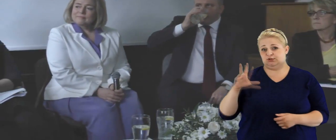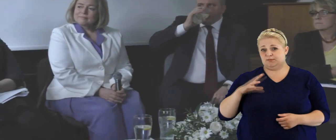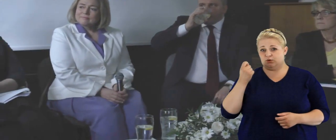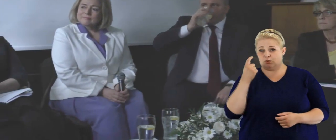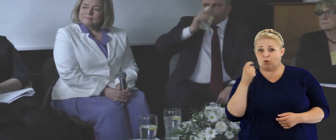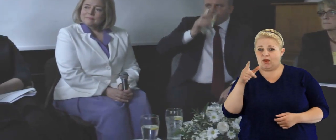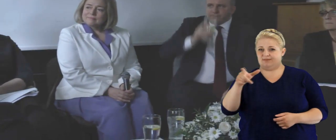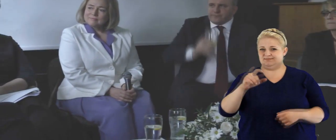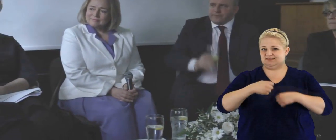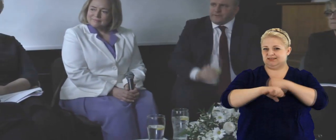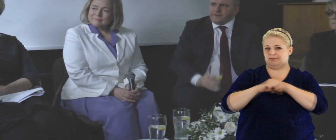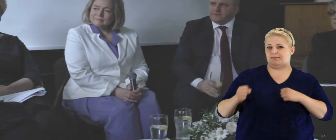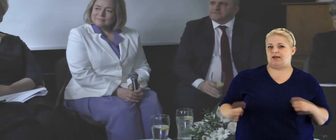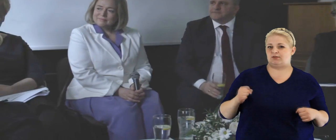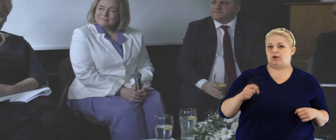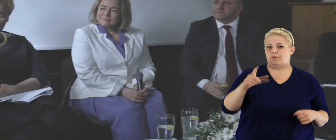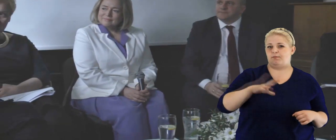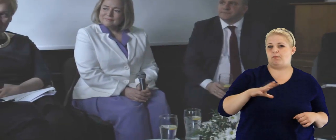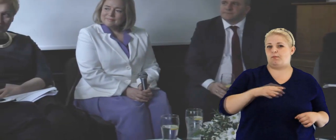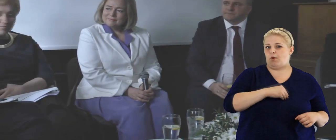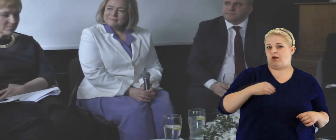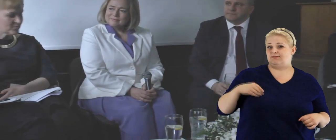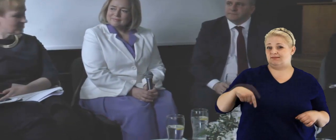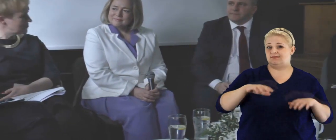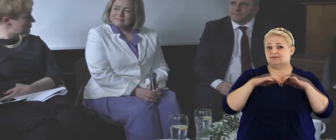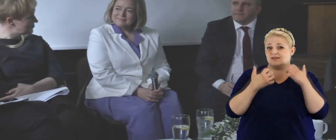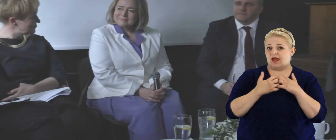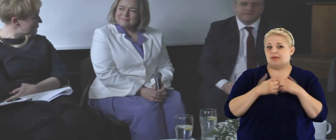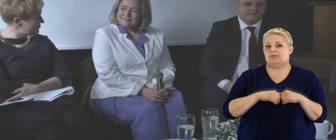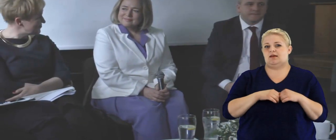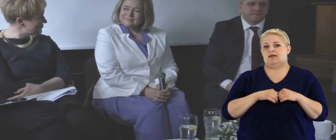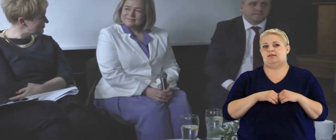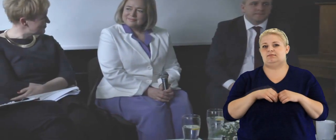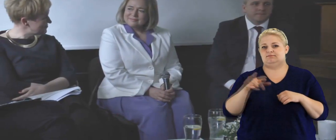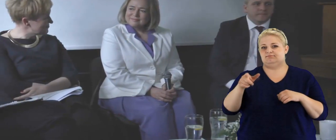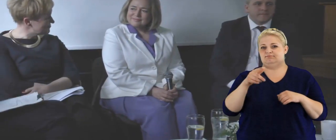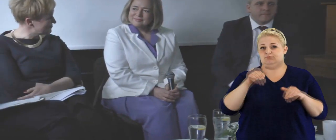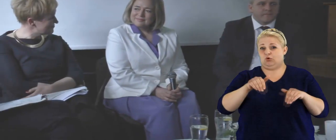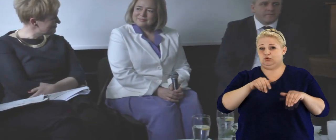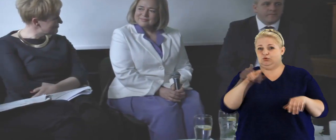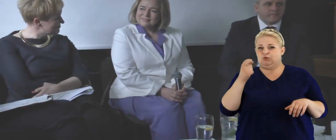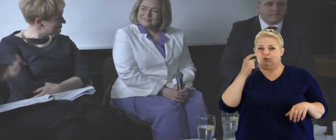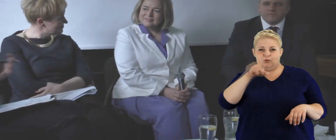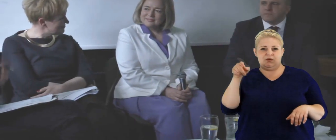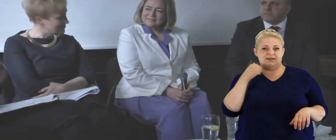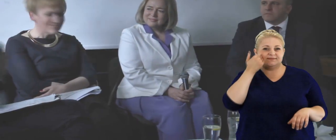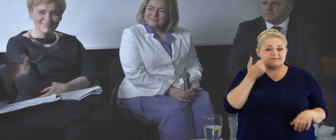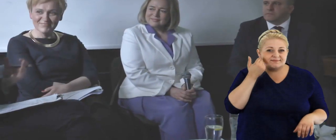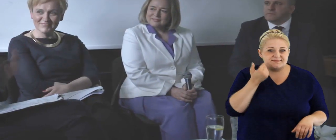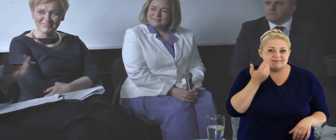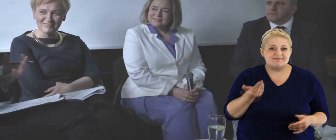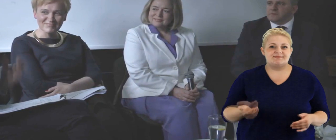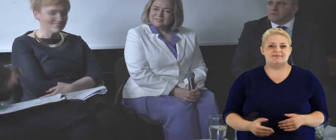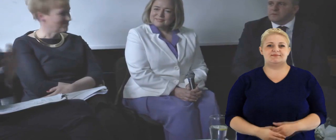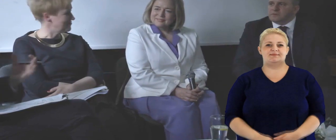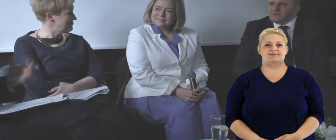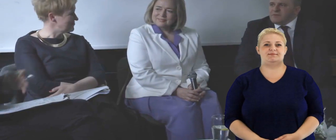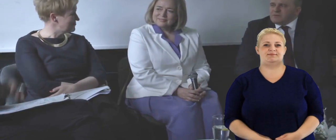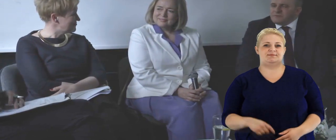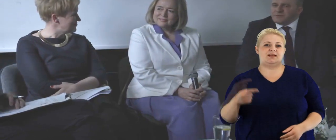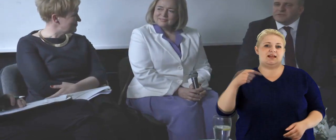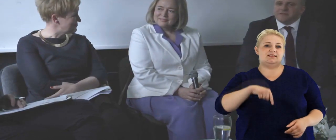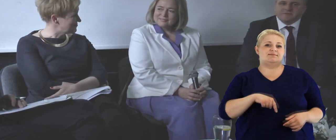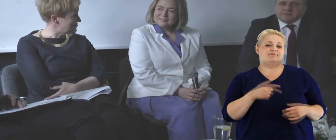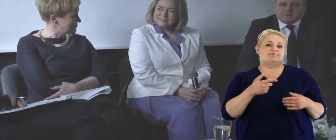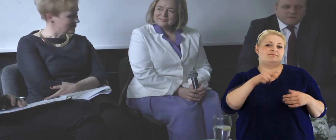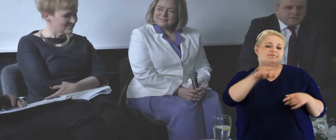pani trochę jako wicemarszałkini polskiego Sejmu nie zazdrości tej sytuacji, że ci lobbyści jednak nie, no do nas chyba tak nie przychodzą otwarcia, może